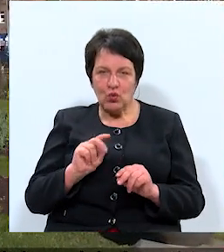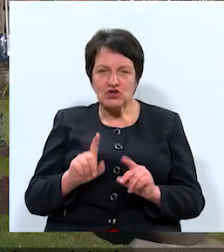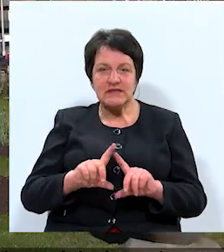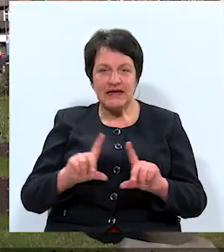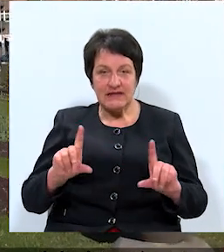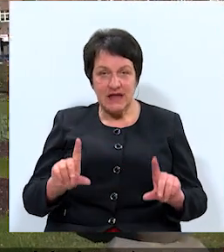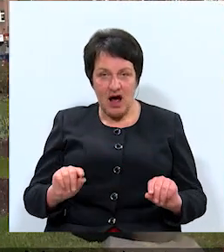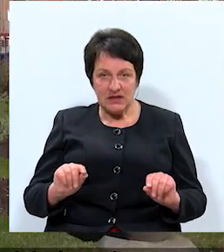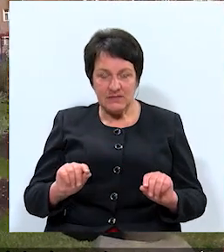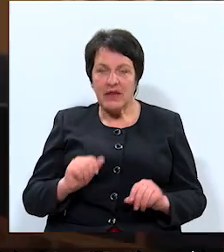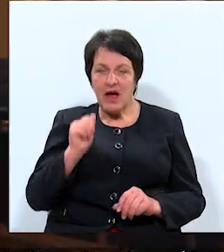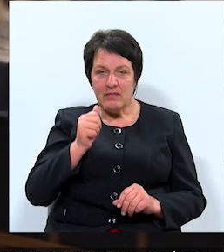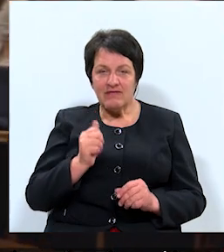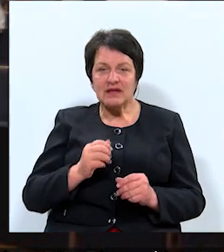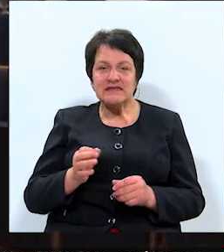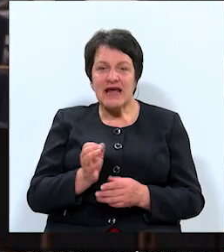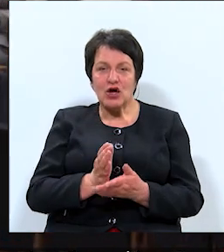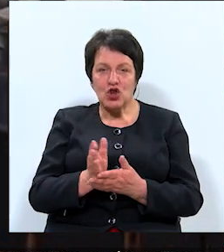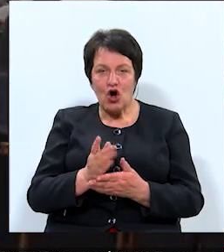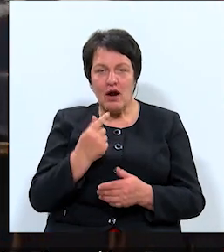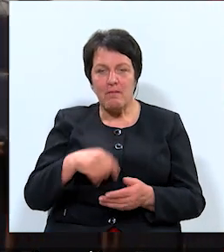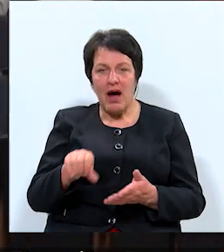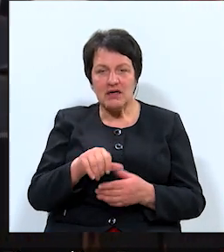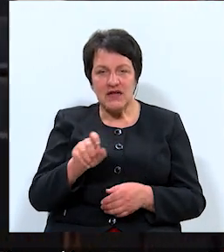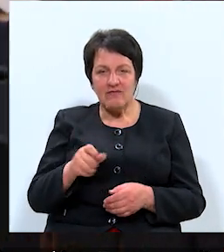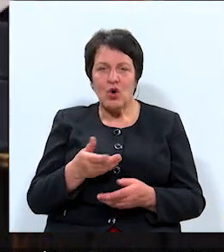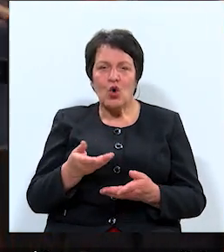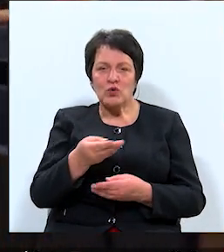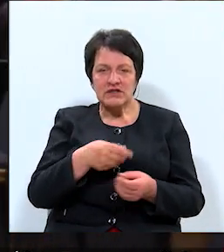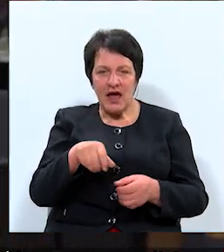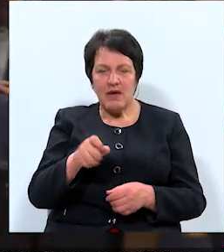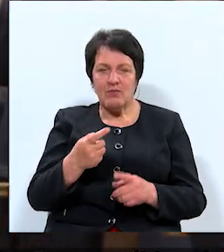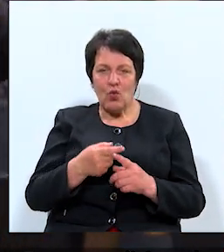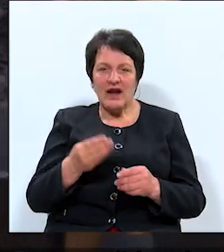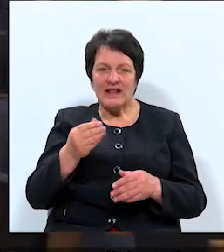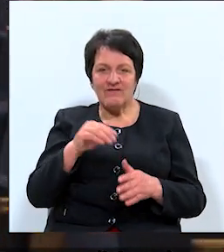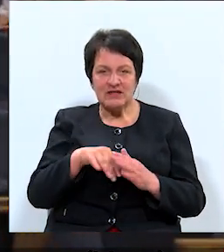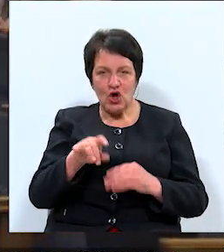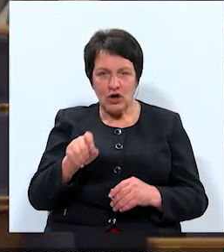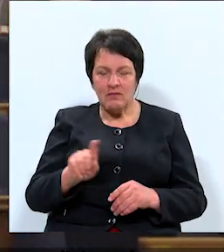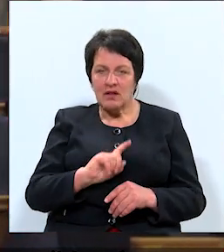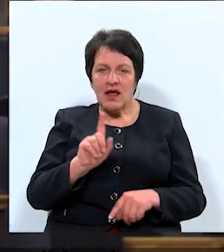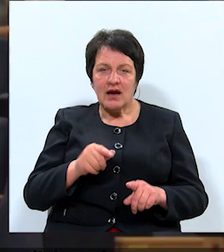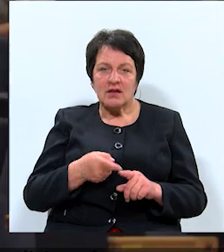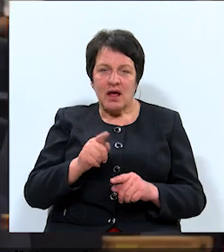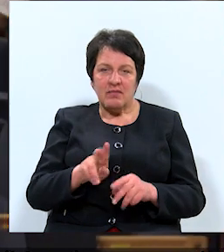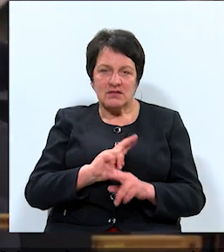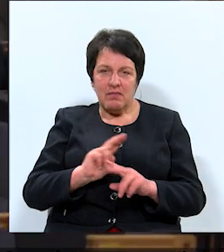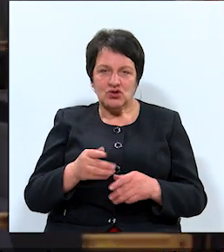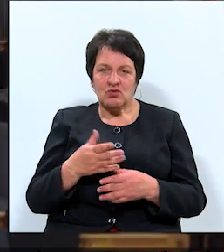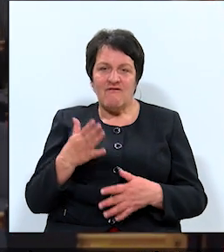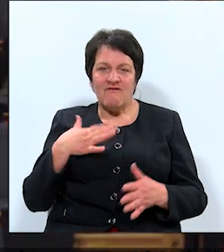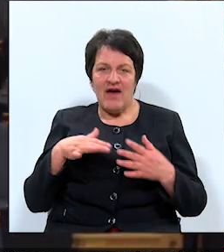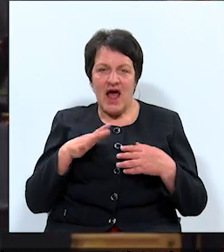iestādes. Savukārt privātā sektora pārstāvjiem, uzņēmējiem un investoriem nereti tāpēc pazūt vēlme